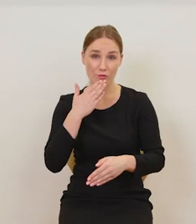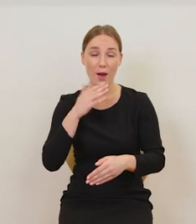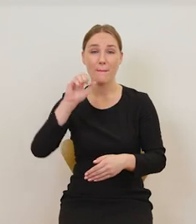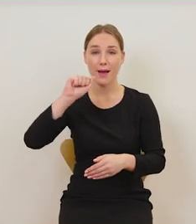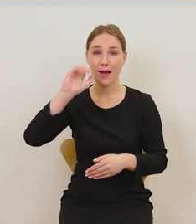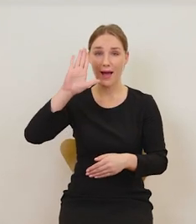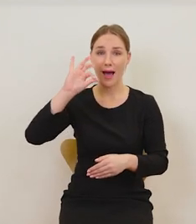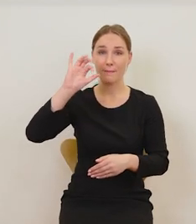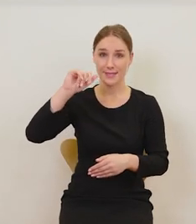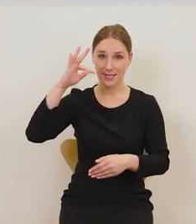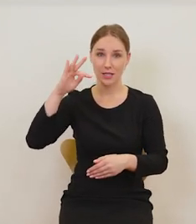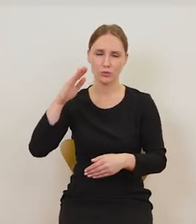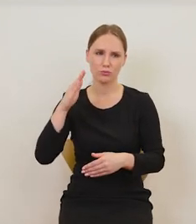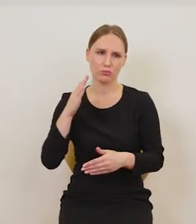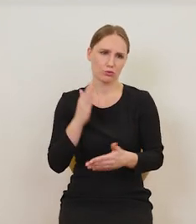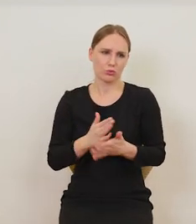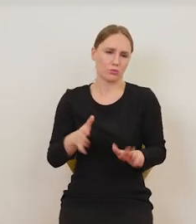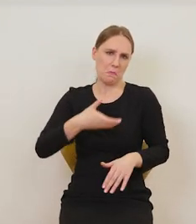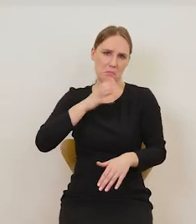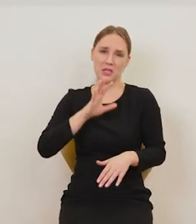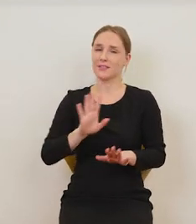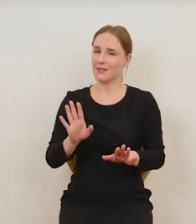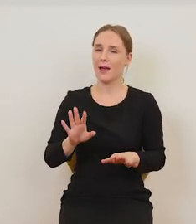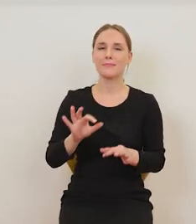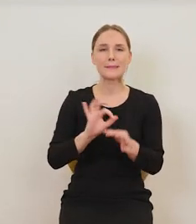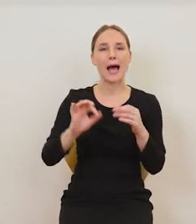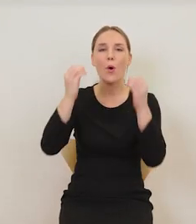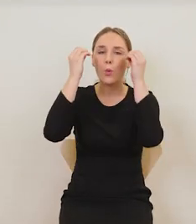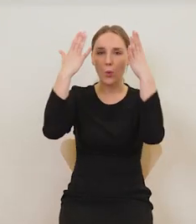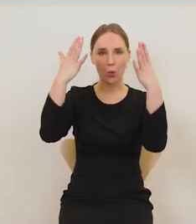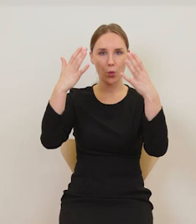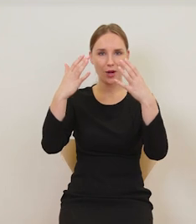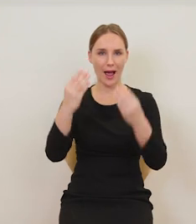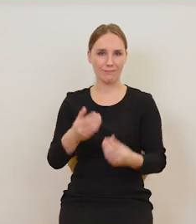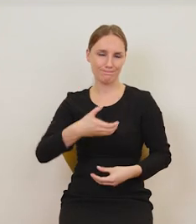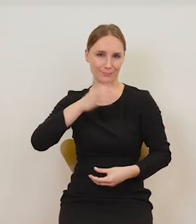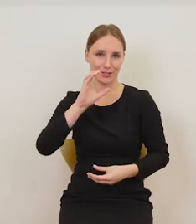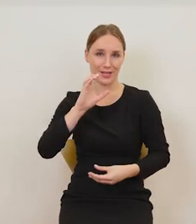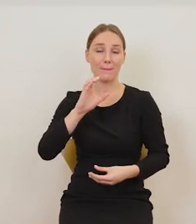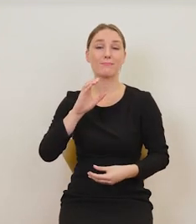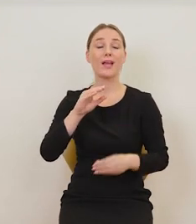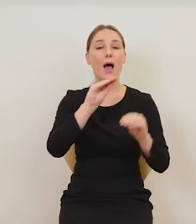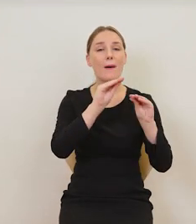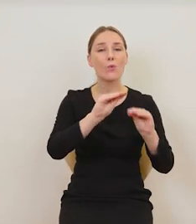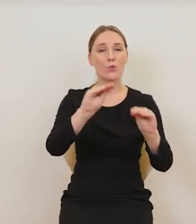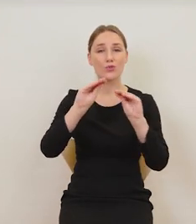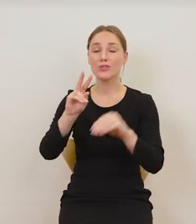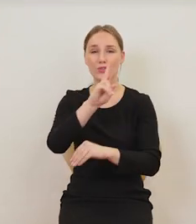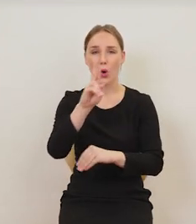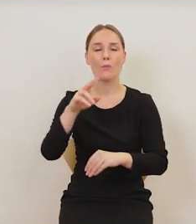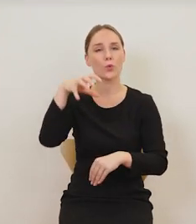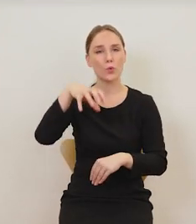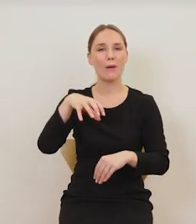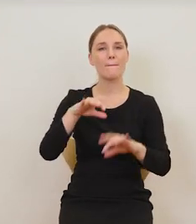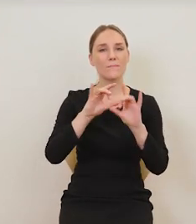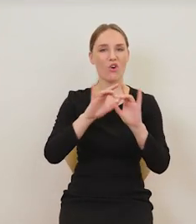była pewna kultura picia i tej kultury picia uczyli tak zwani profesorowie absyntu. I tu mamy taką